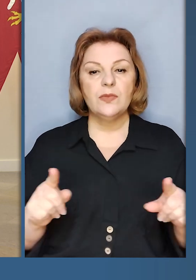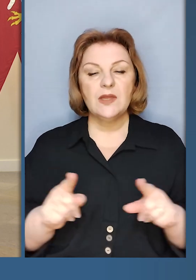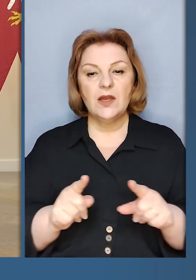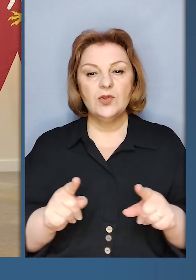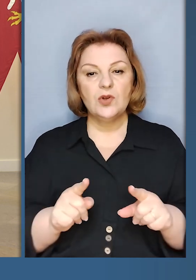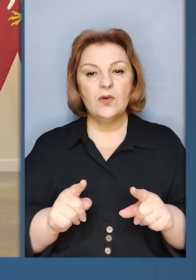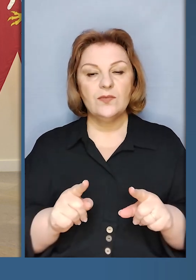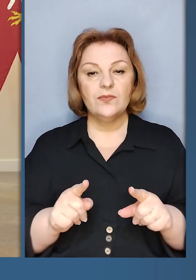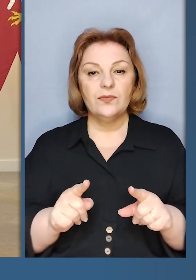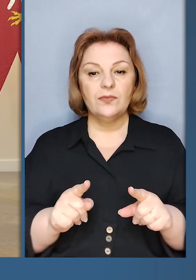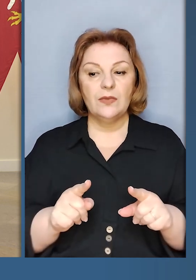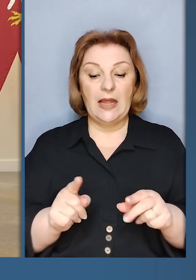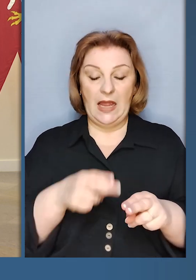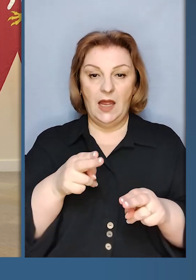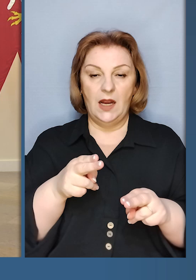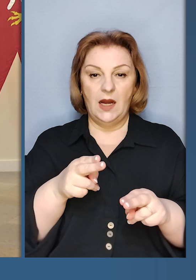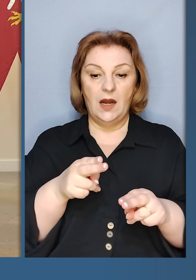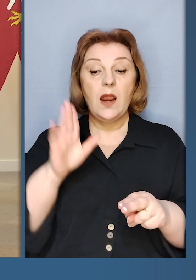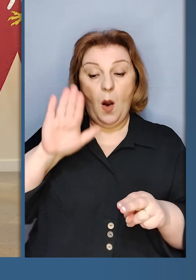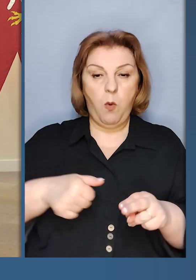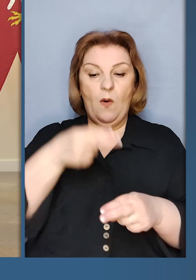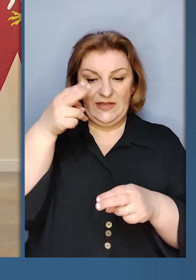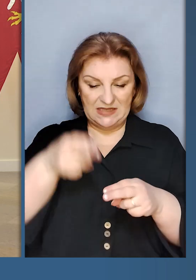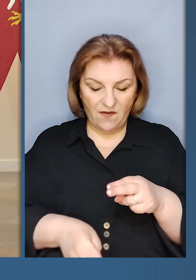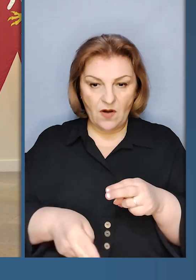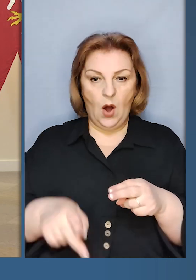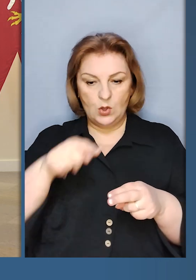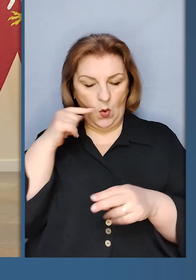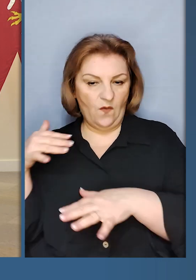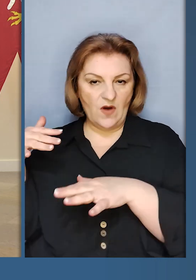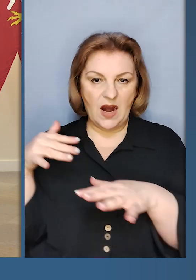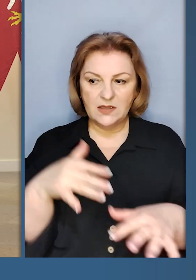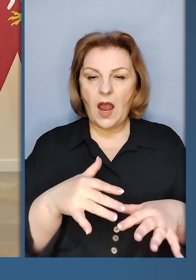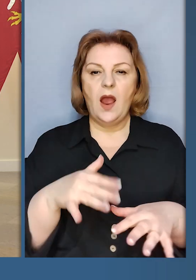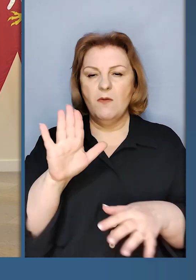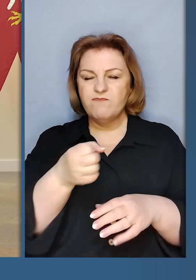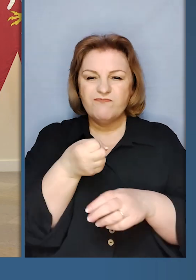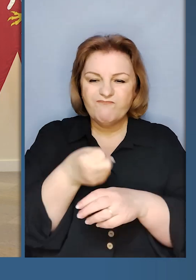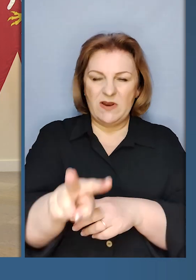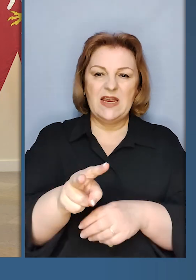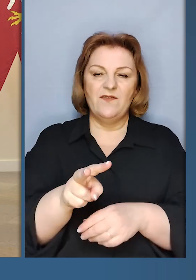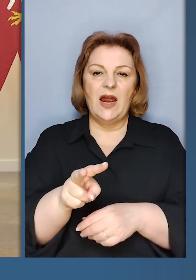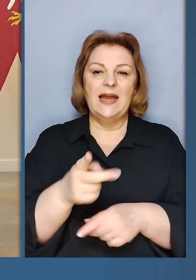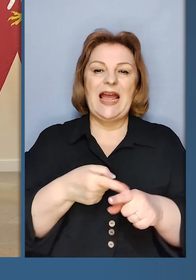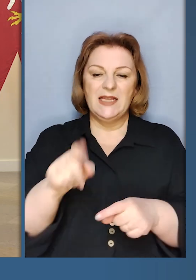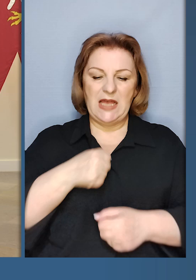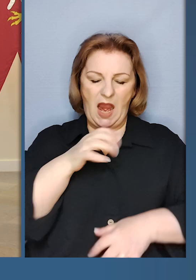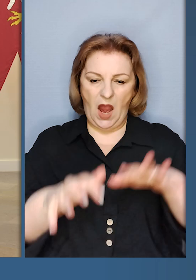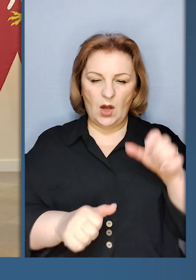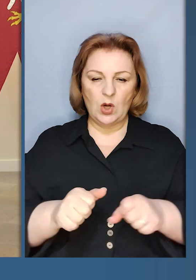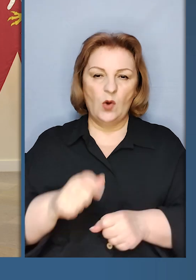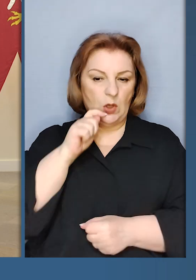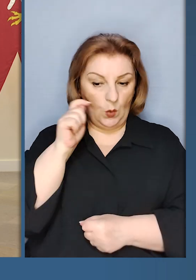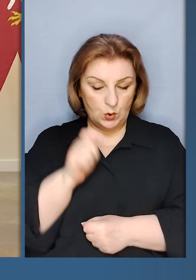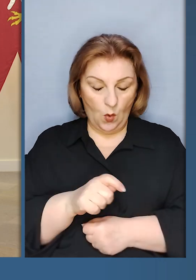що завершення російського вторгнення через викинення, відтиснення